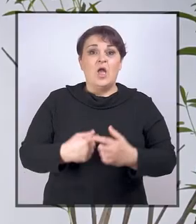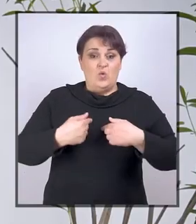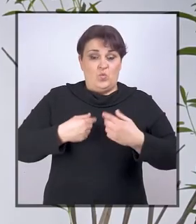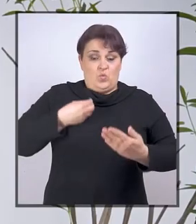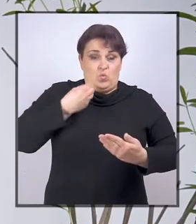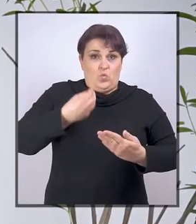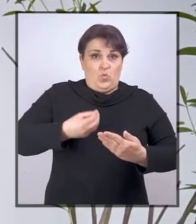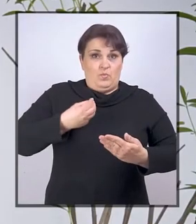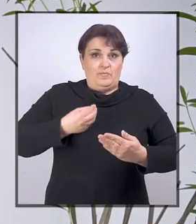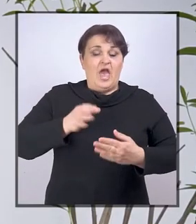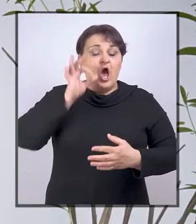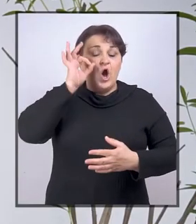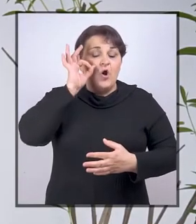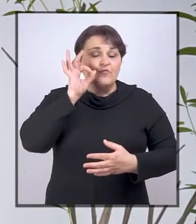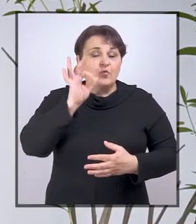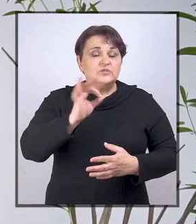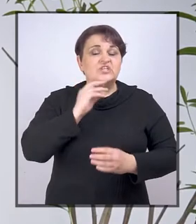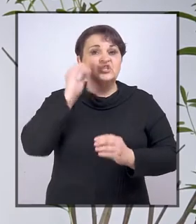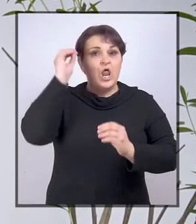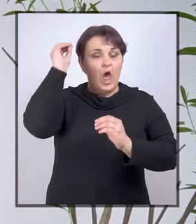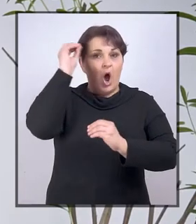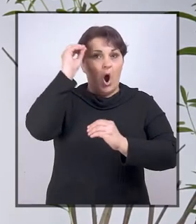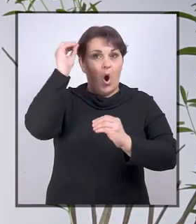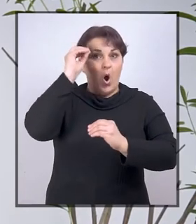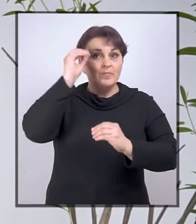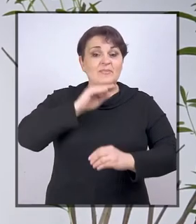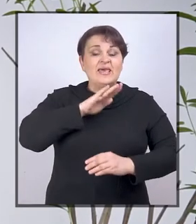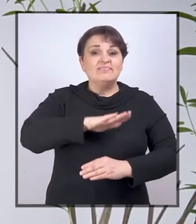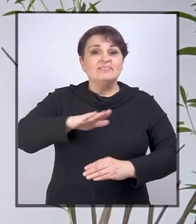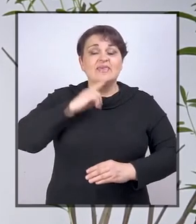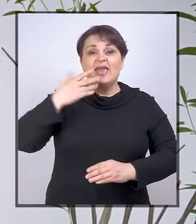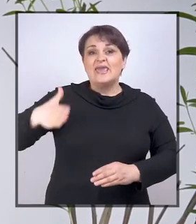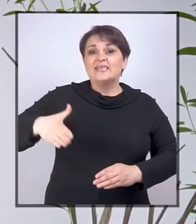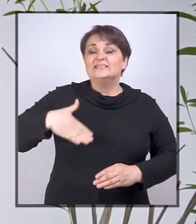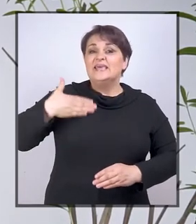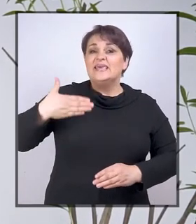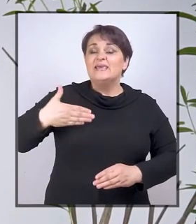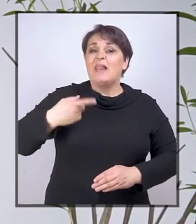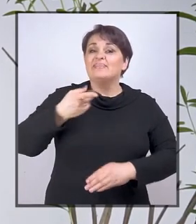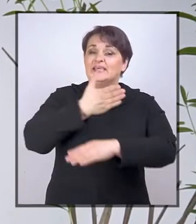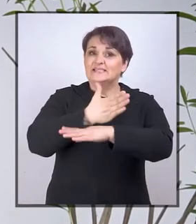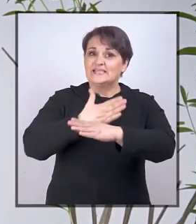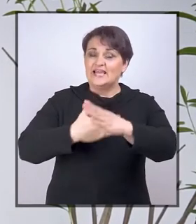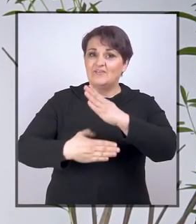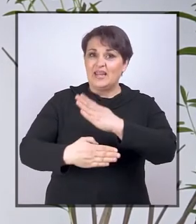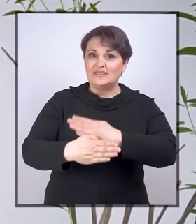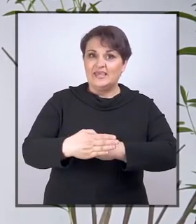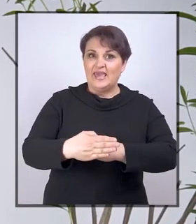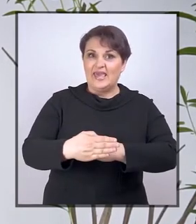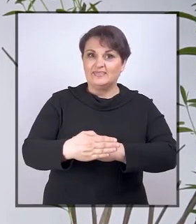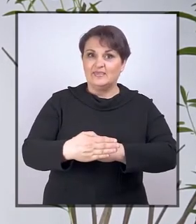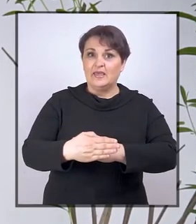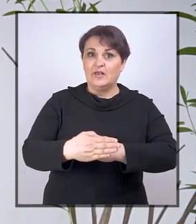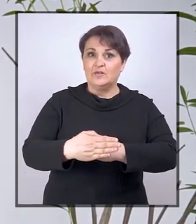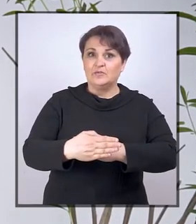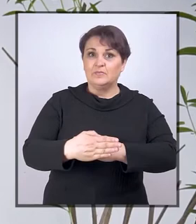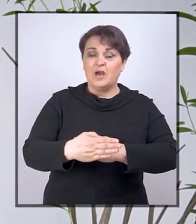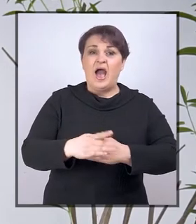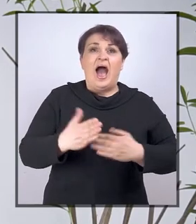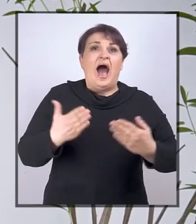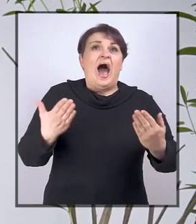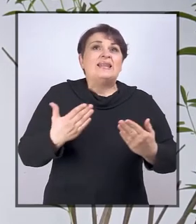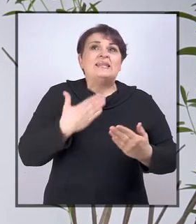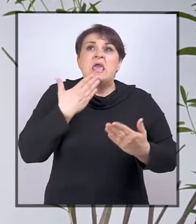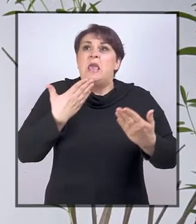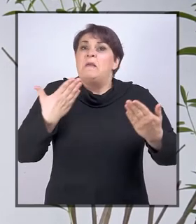U mom izlaganju fokusirat ću se na obrazovanje djece i mladih sa invaliditetom, ali